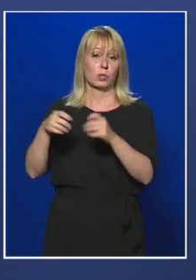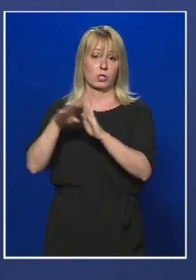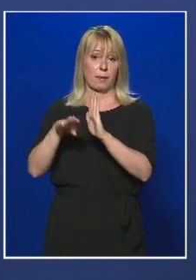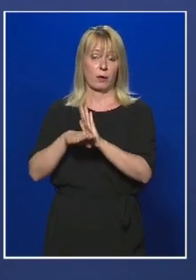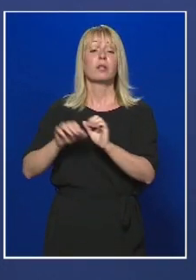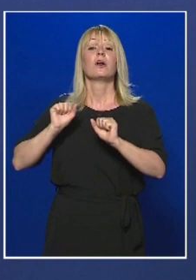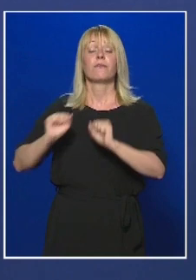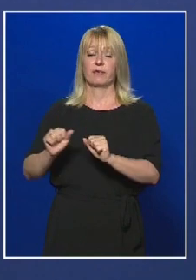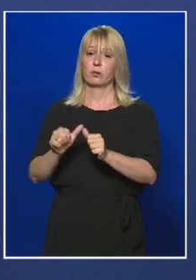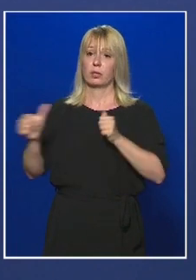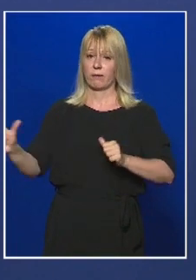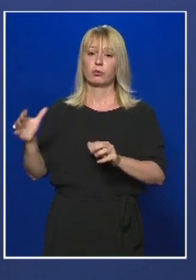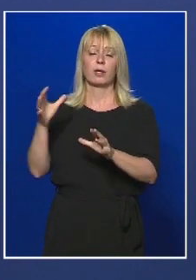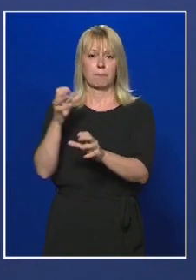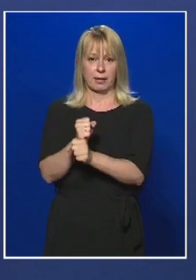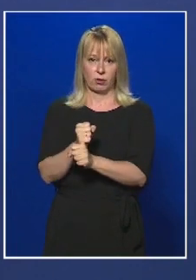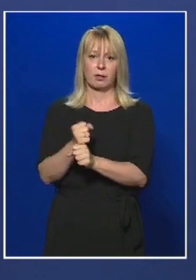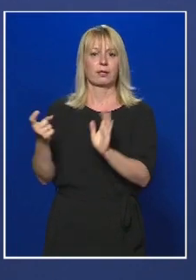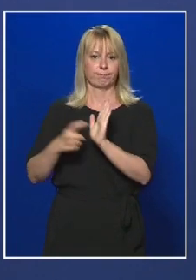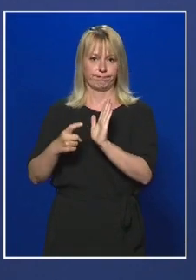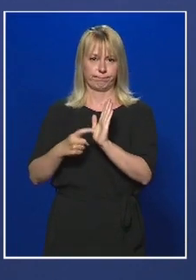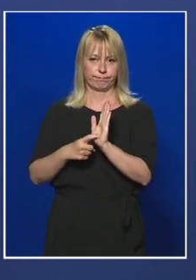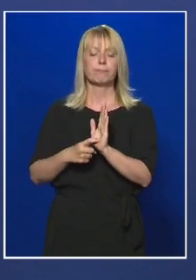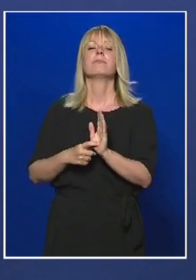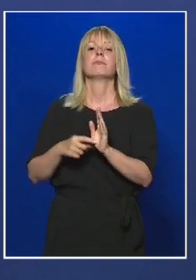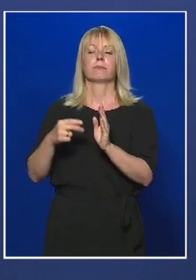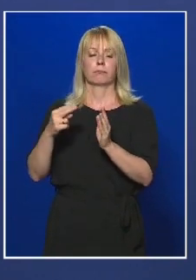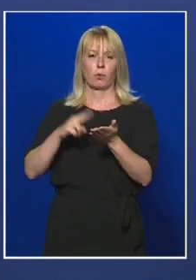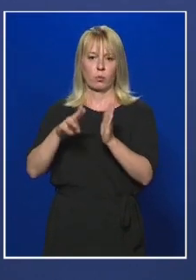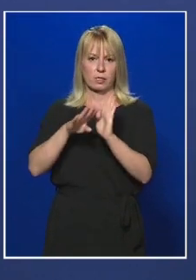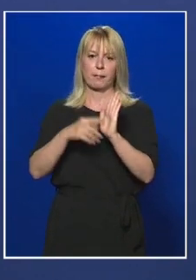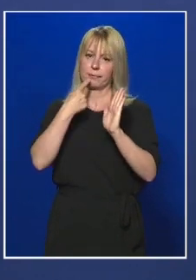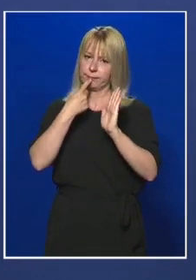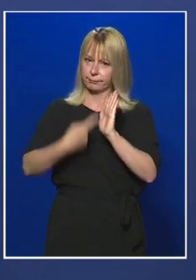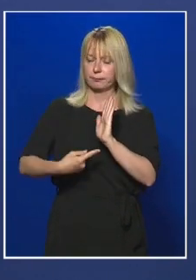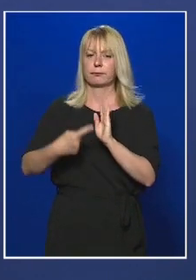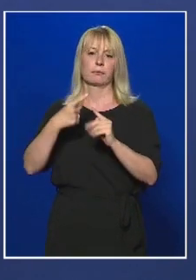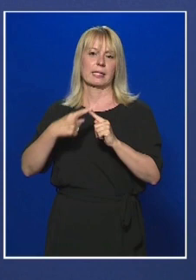védőtávolságok betartásának kötelezettségét a jogszabály részleteiben tartalmazza.